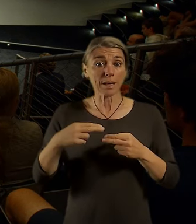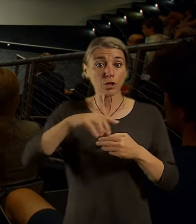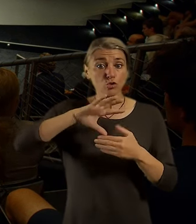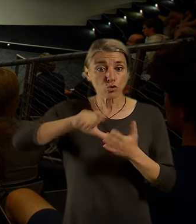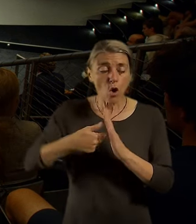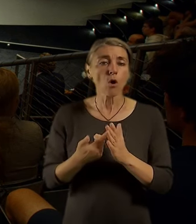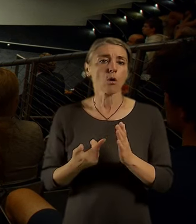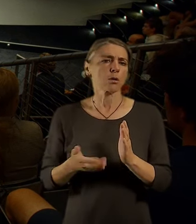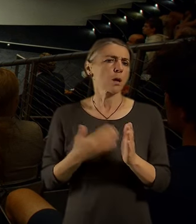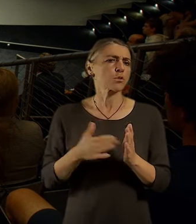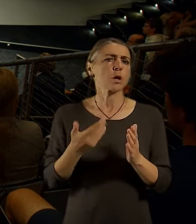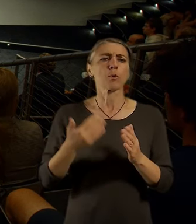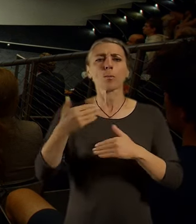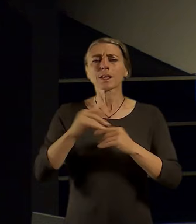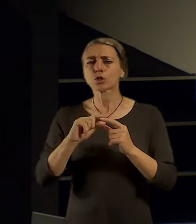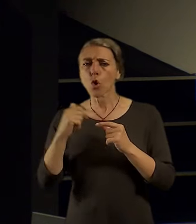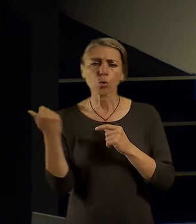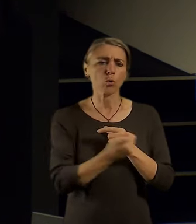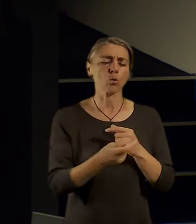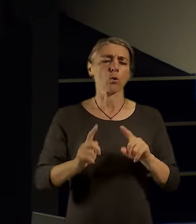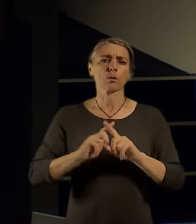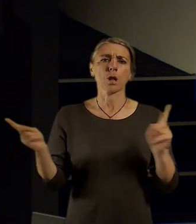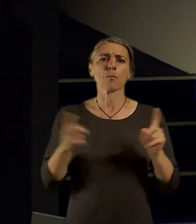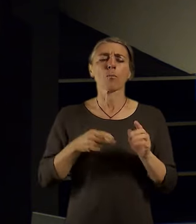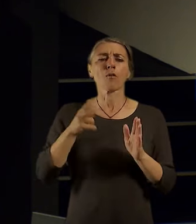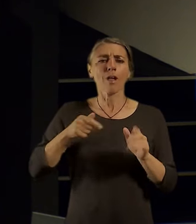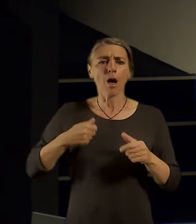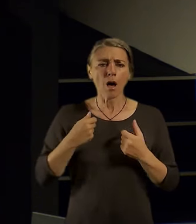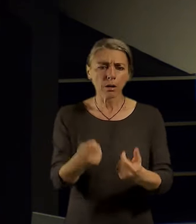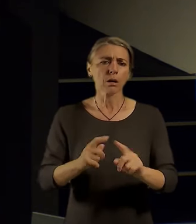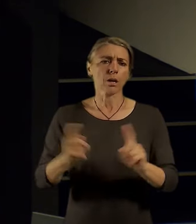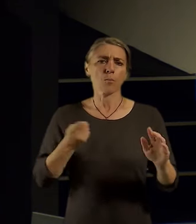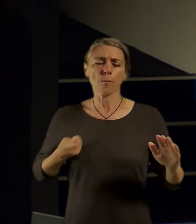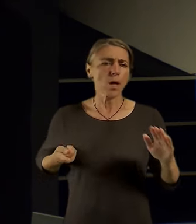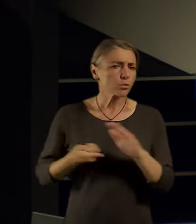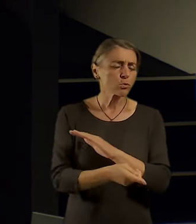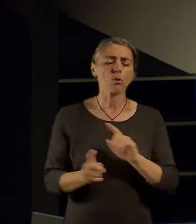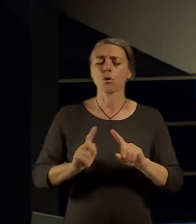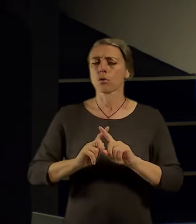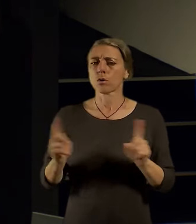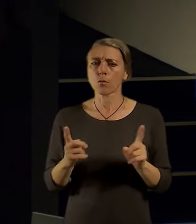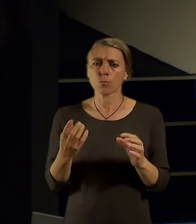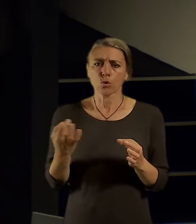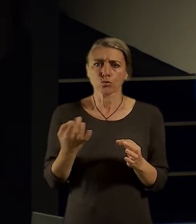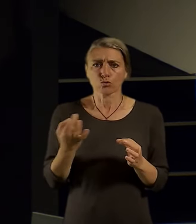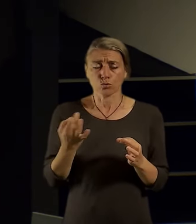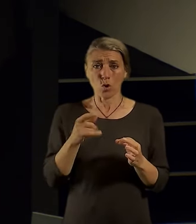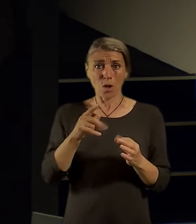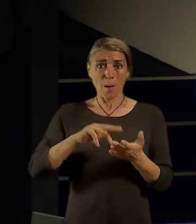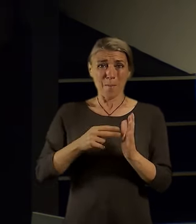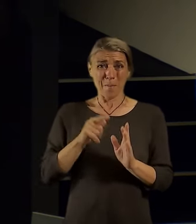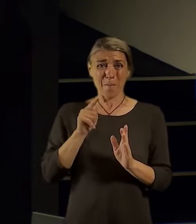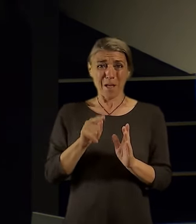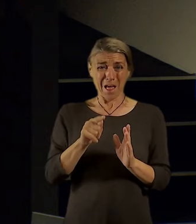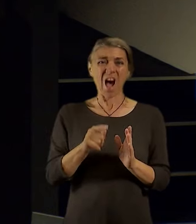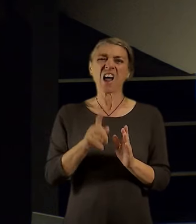okruhů, tramvajové trati, železniční doprava, metro a tak dále. Všechny ty, jak se říká, tvrdé věci, to, co se bude stavit